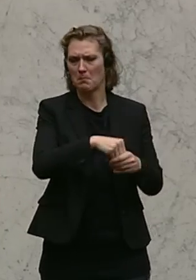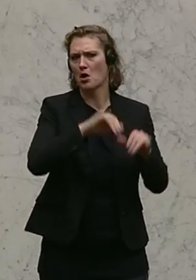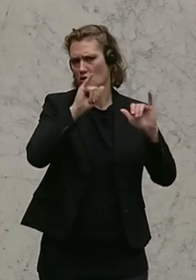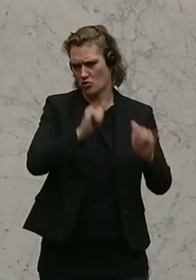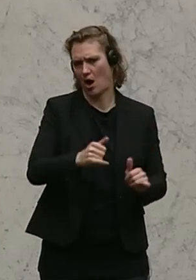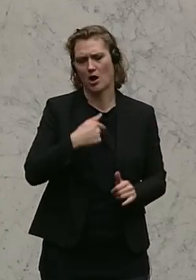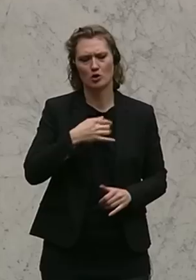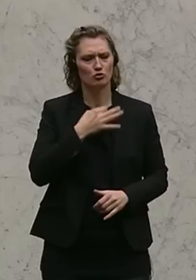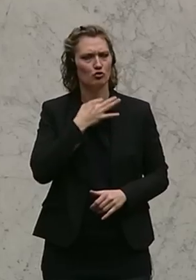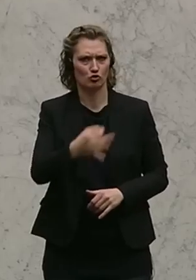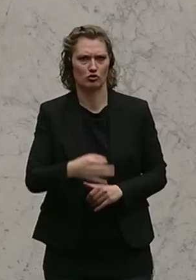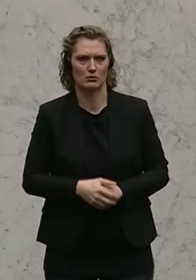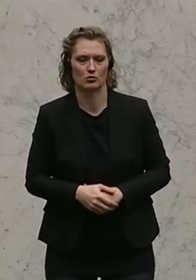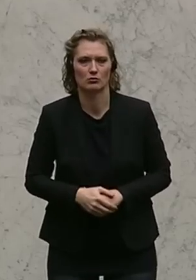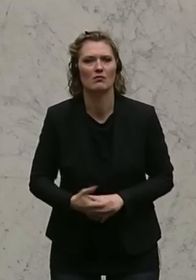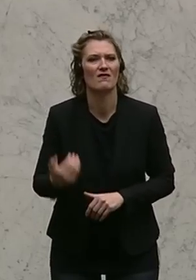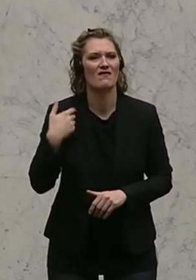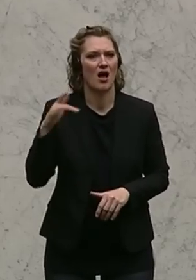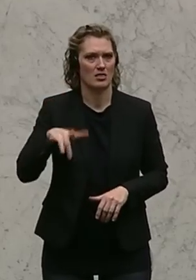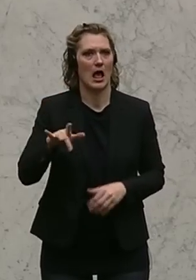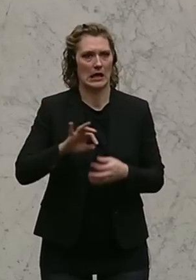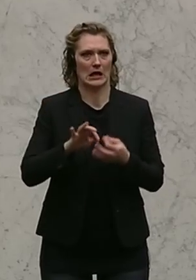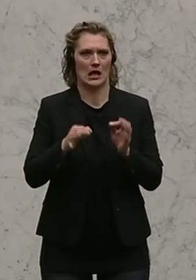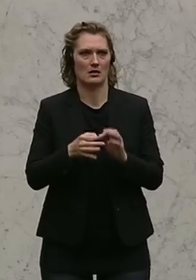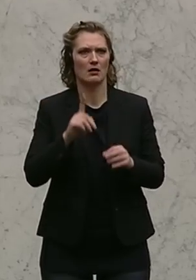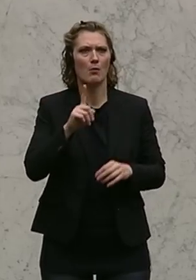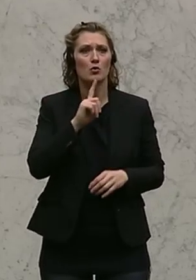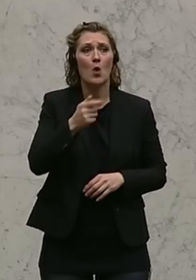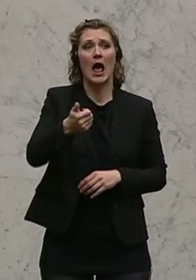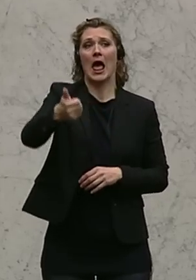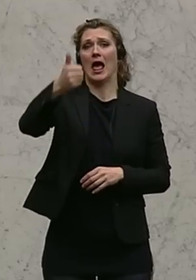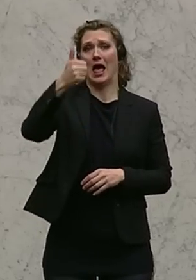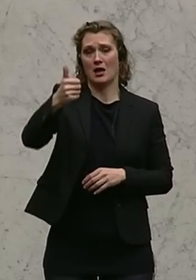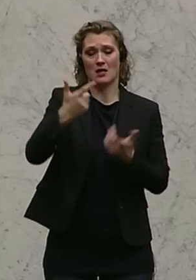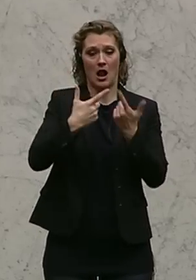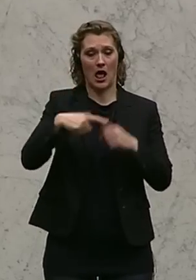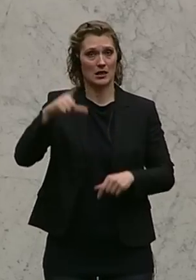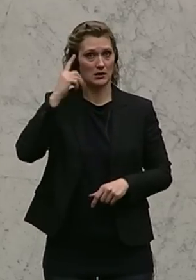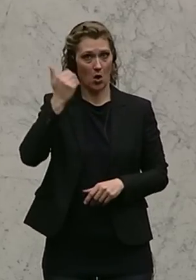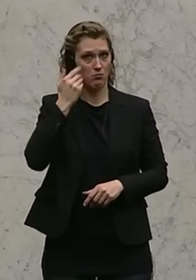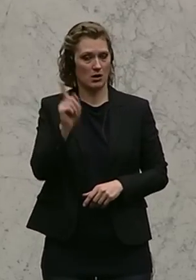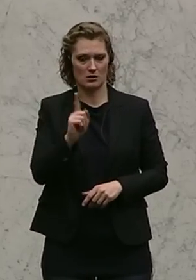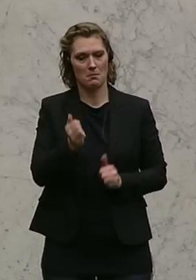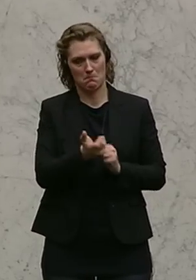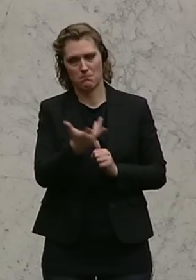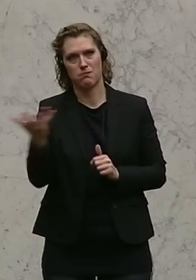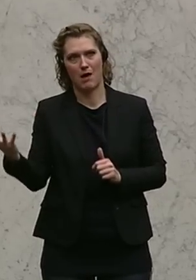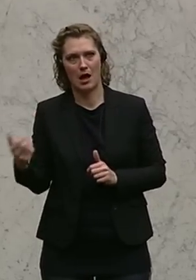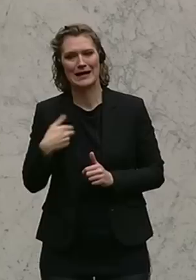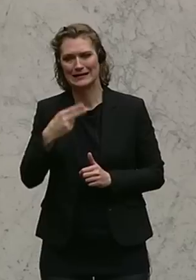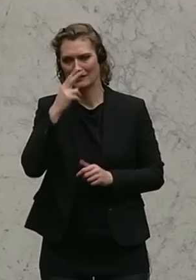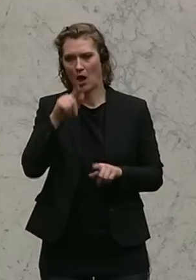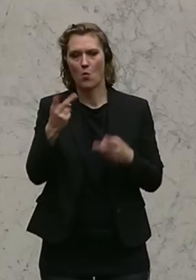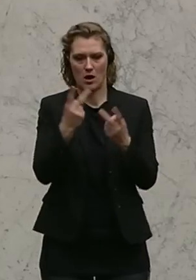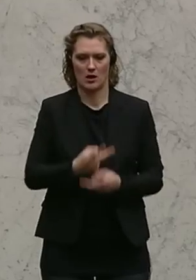das stimme ich auch zu. Die hat es gegeben in Kärnten, aber natürlich nicht nur bei einem Landeshauptmann, sondern es waren mehrere. Und so sehe ich das